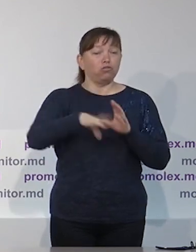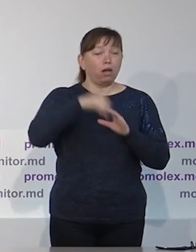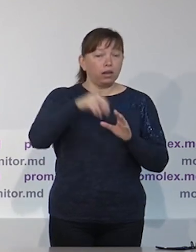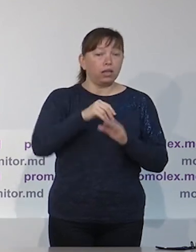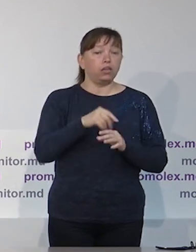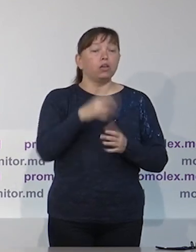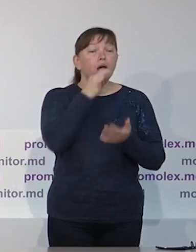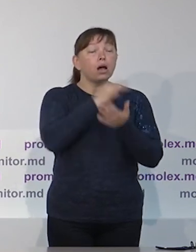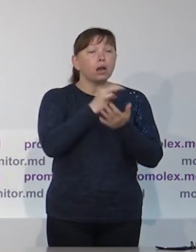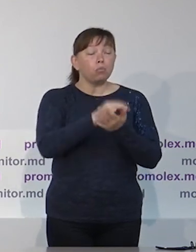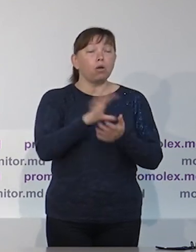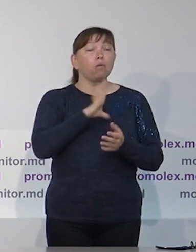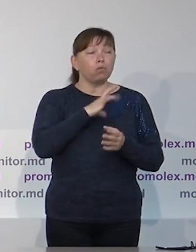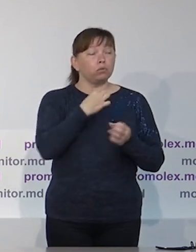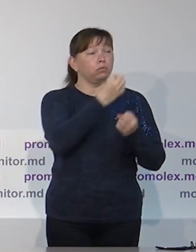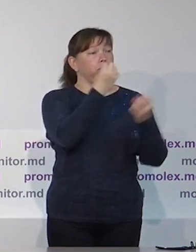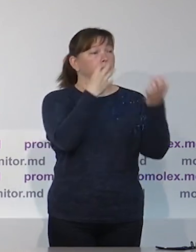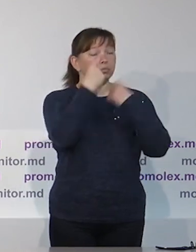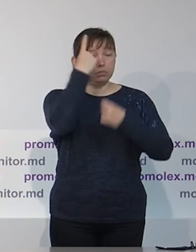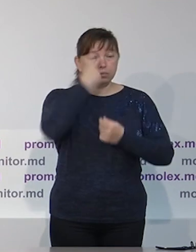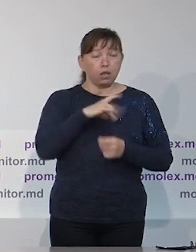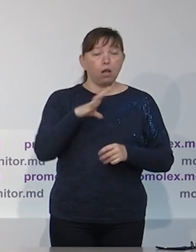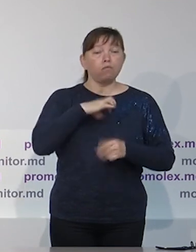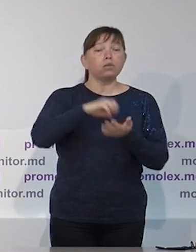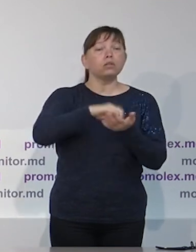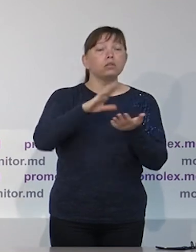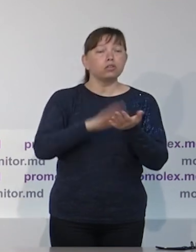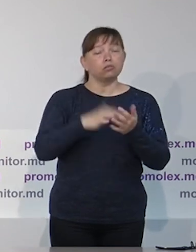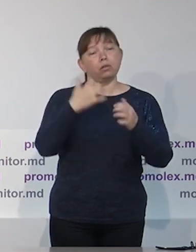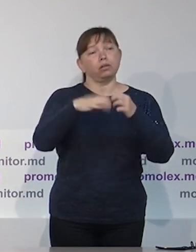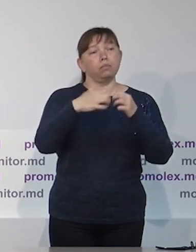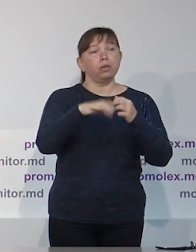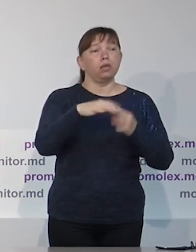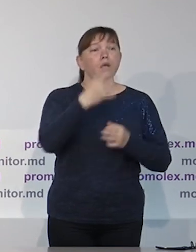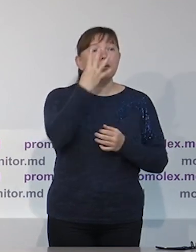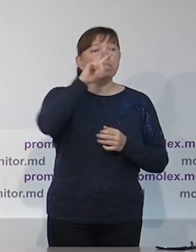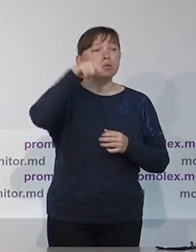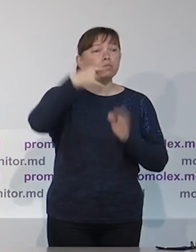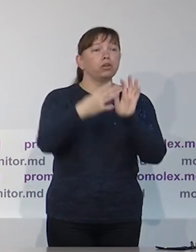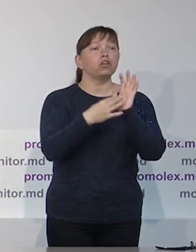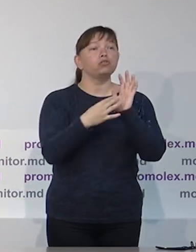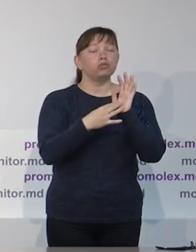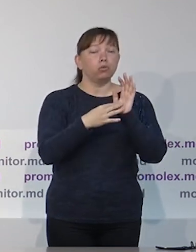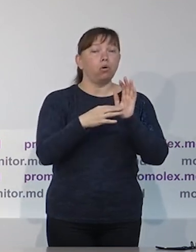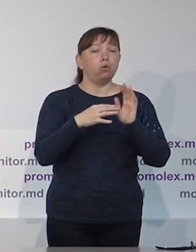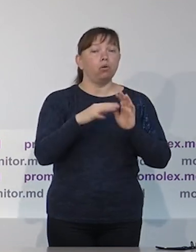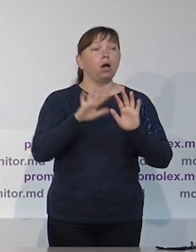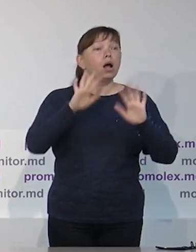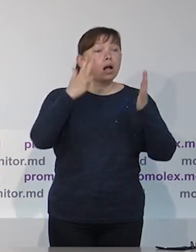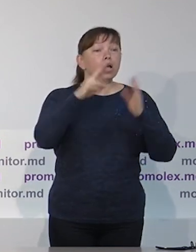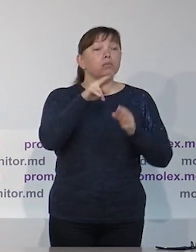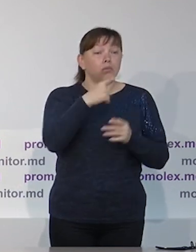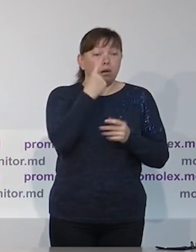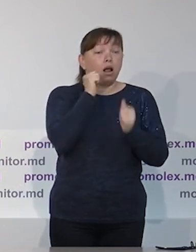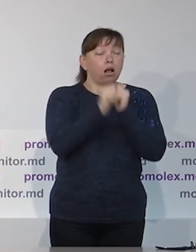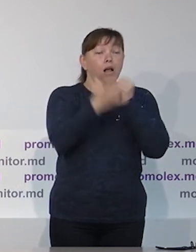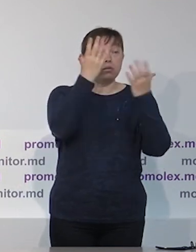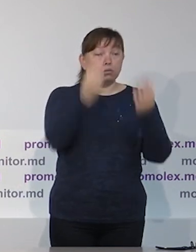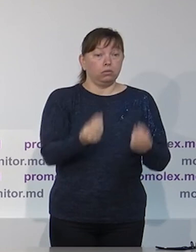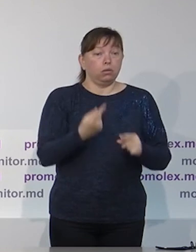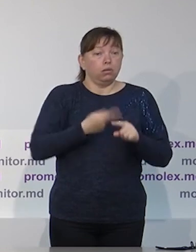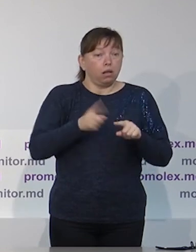предвыборной периода, но особенно также и во время избирательных кампаний, этот феномен набирает все больше оборотов.